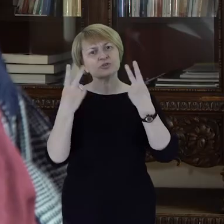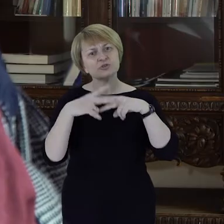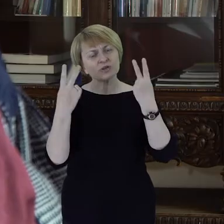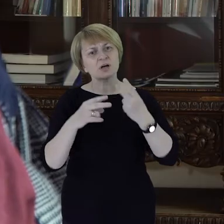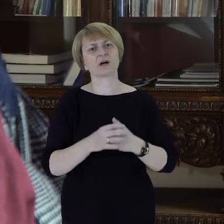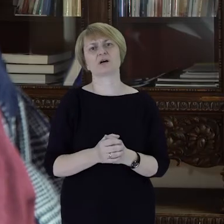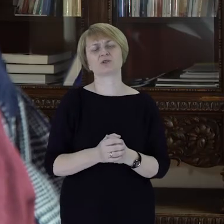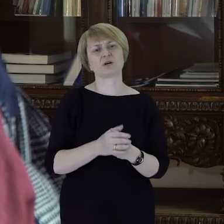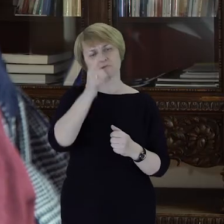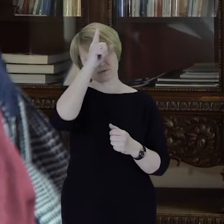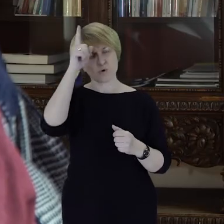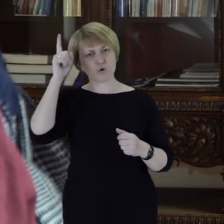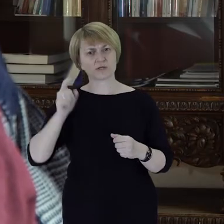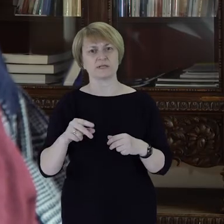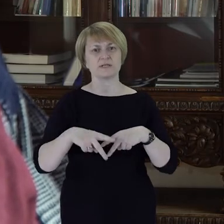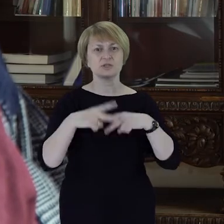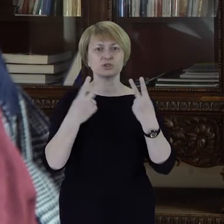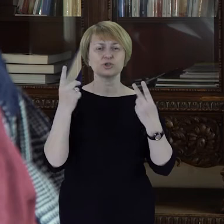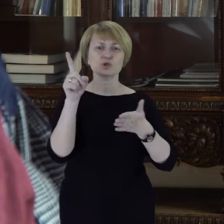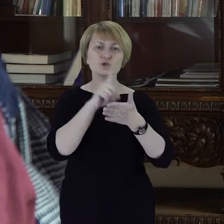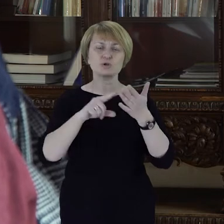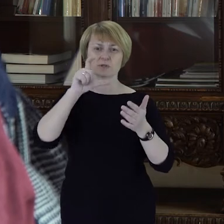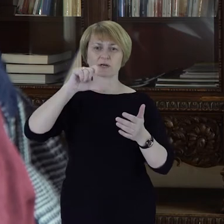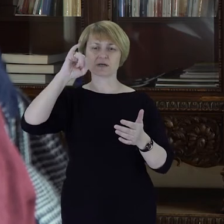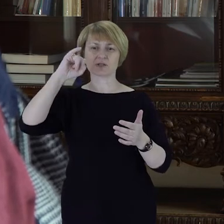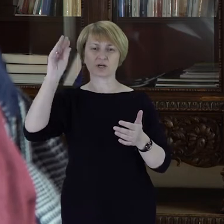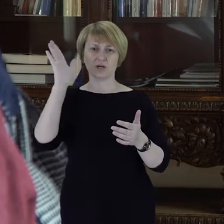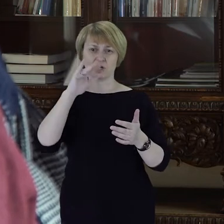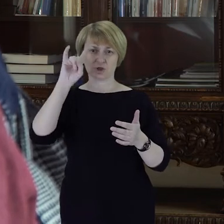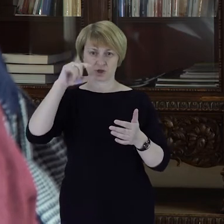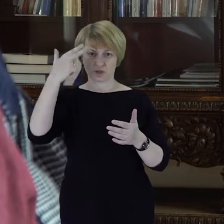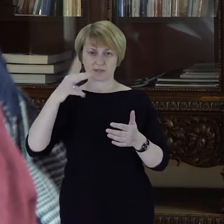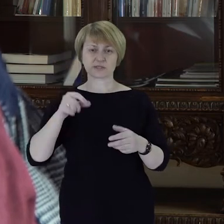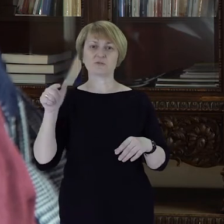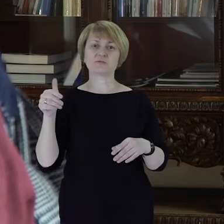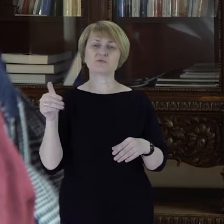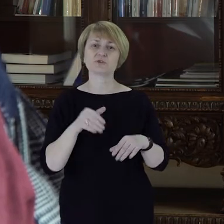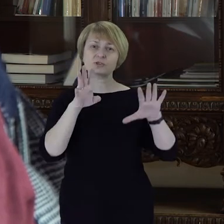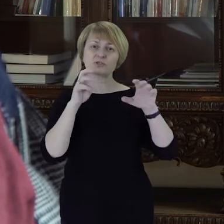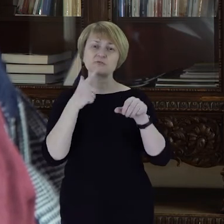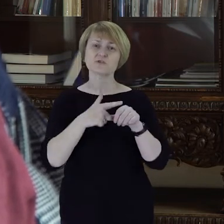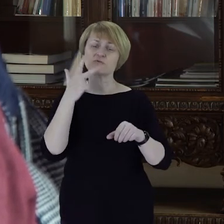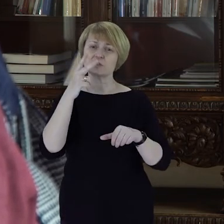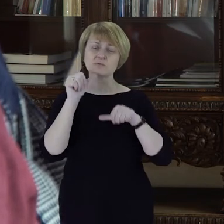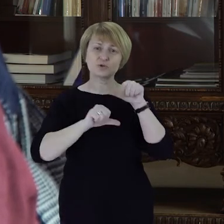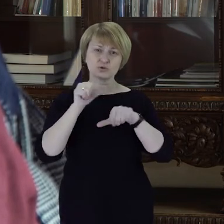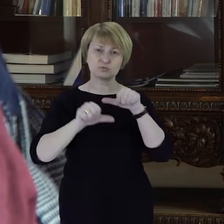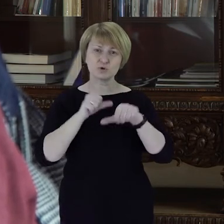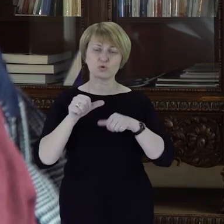dziennikarza, dziennika Śląska Ciszyńskiego, Władysława Kubisza, który w 1923 roku